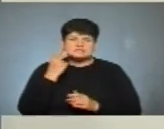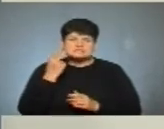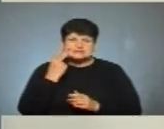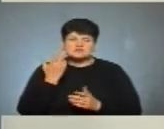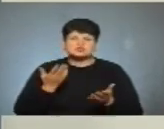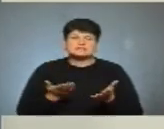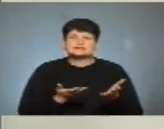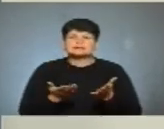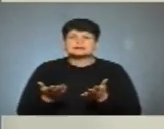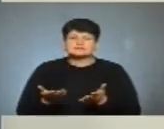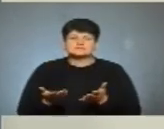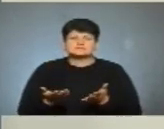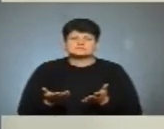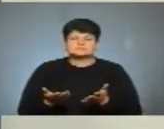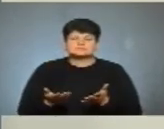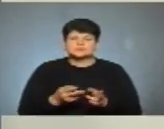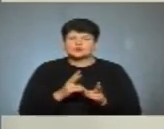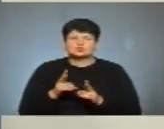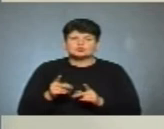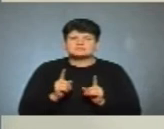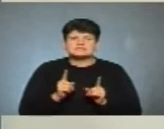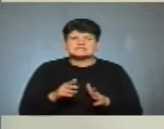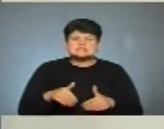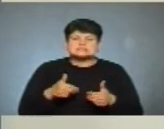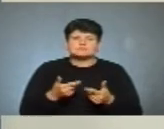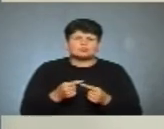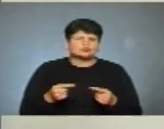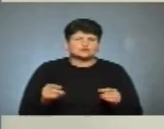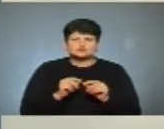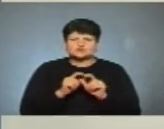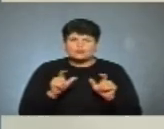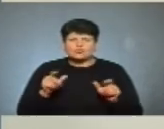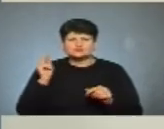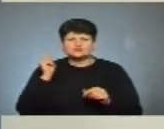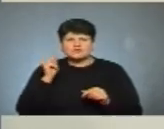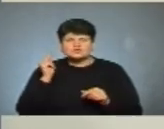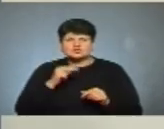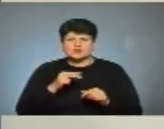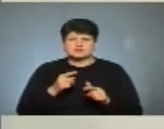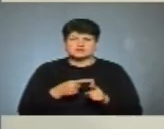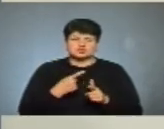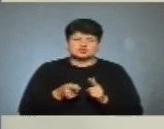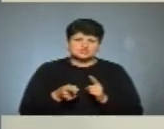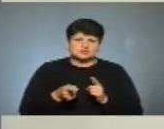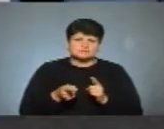хто себе тільки запропонував будь-яку школу, будь-яке навчання. Чи це